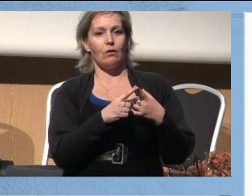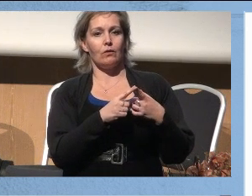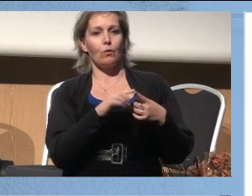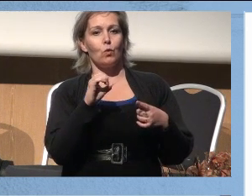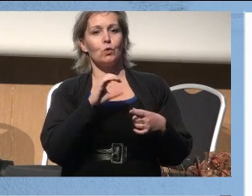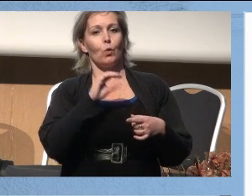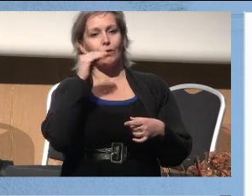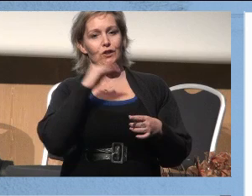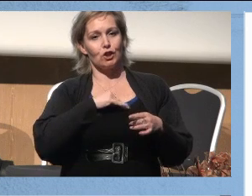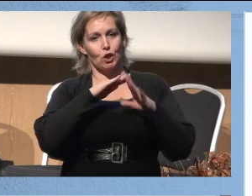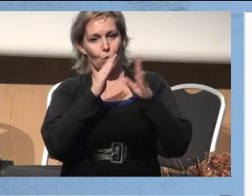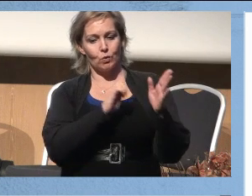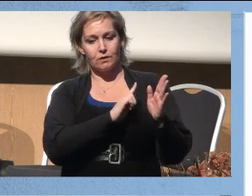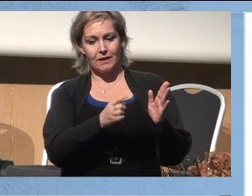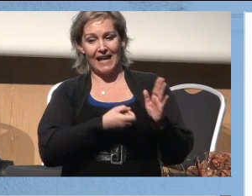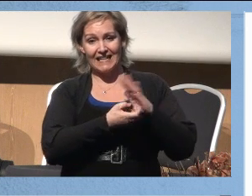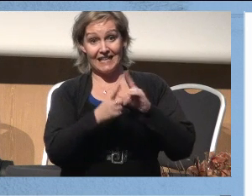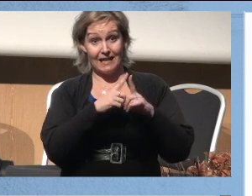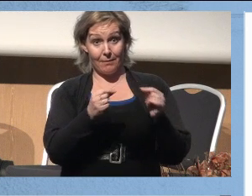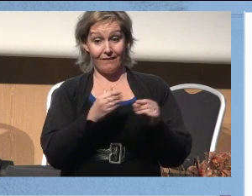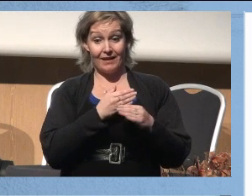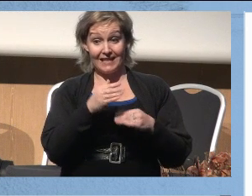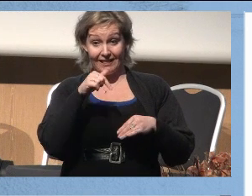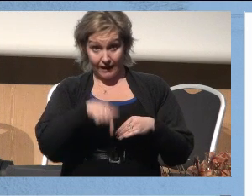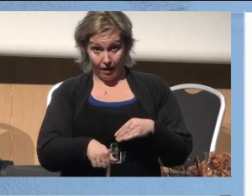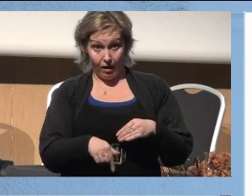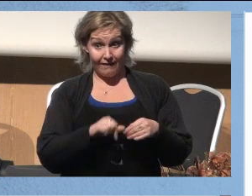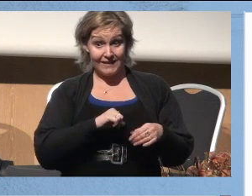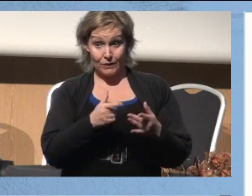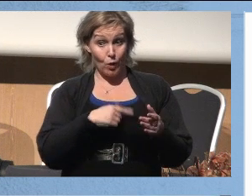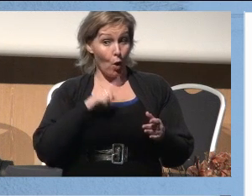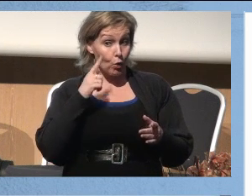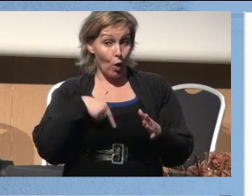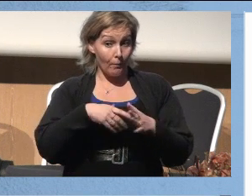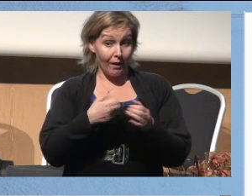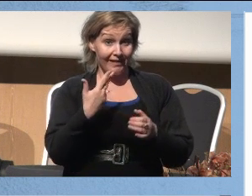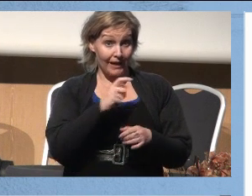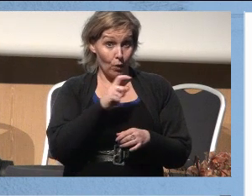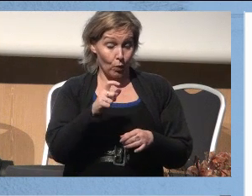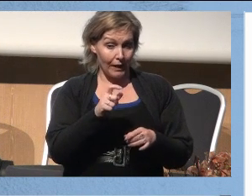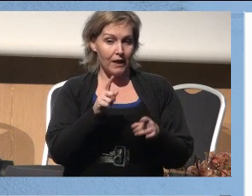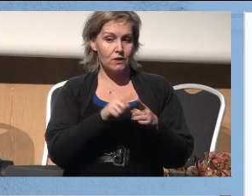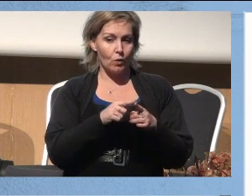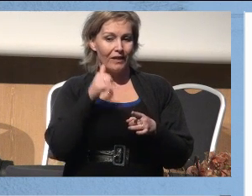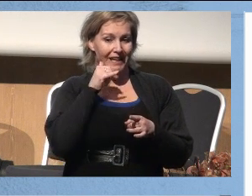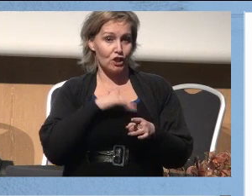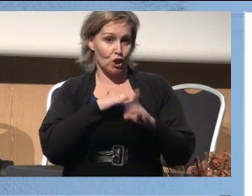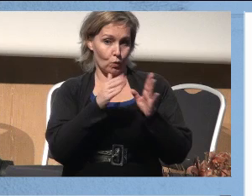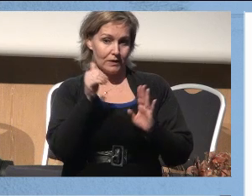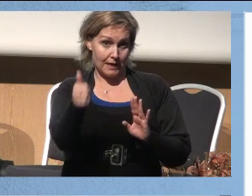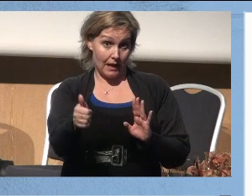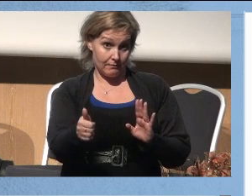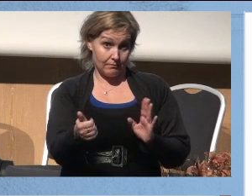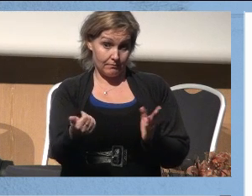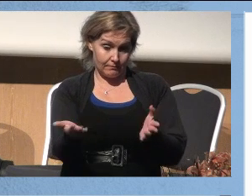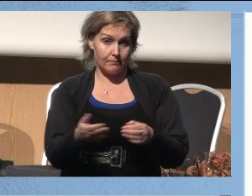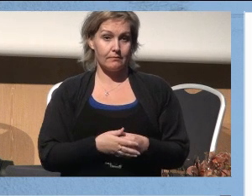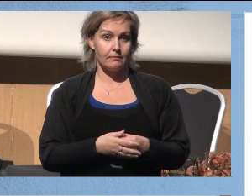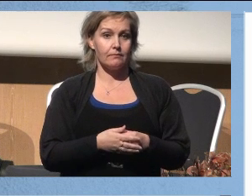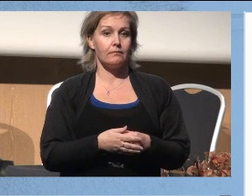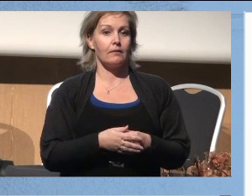Universitetssykehus. Jeg kommer til å sende det brevet senere i dag. Hvis ikke du har hørt noe i løpet av tre uker, så kan du ringe sykehuset, for sikkerhet selv.